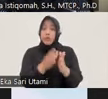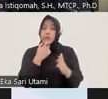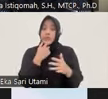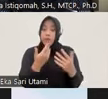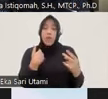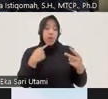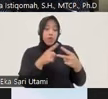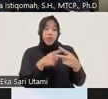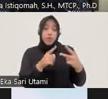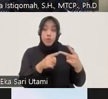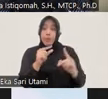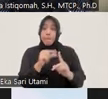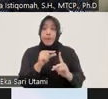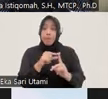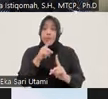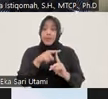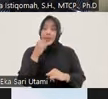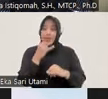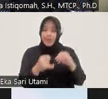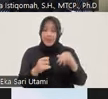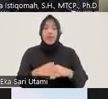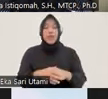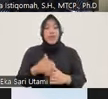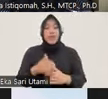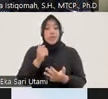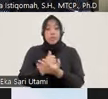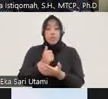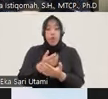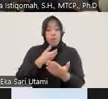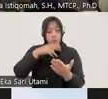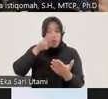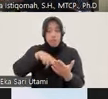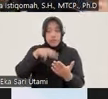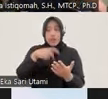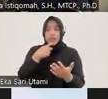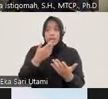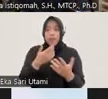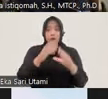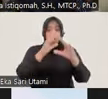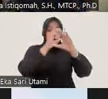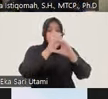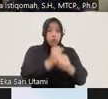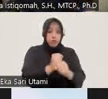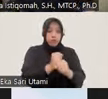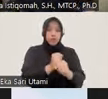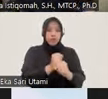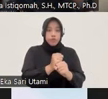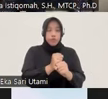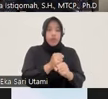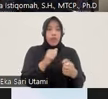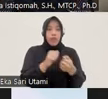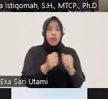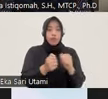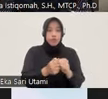dua slide saya yang terakhir sebetulnya kalau kita melihat fokus kita pada tindak pidana narkotika itu